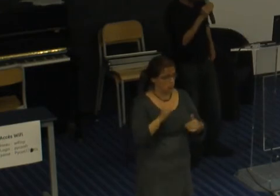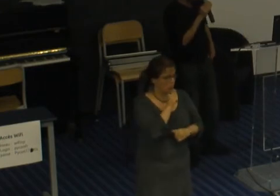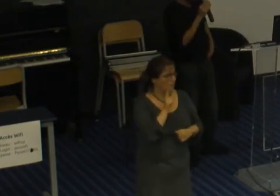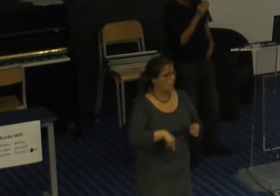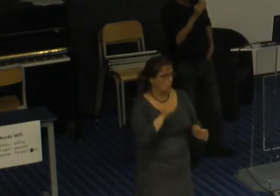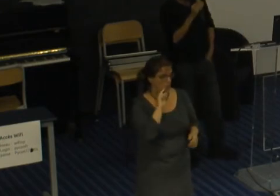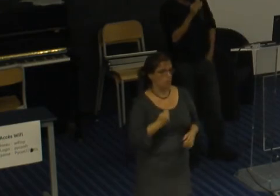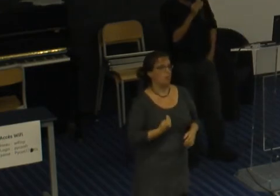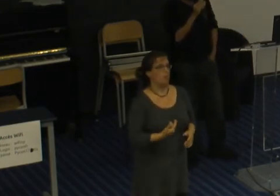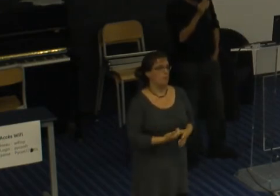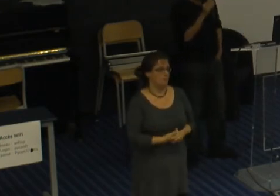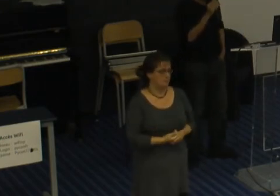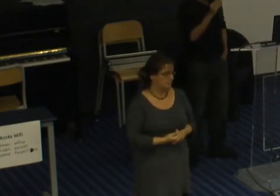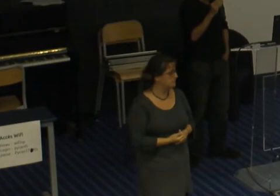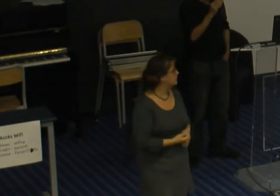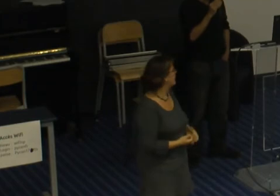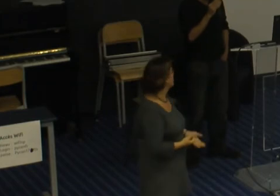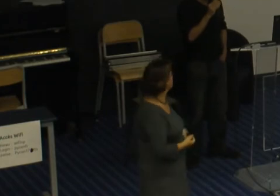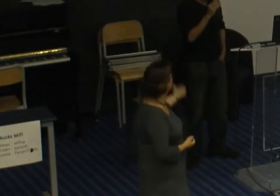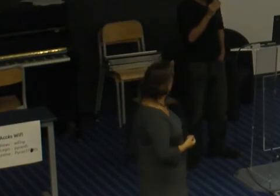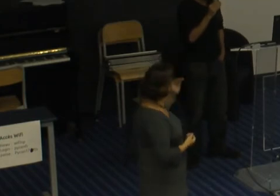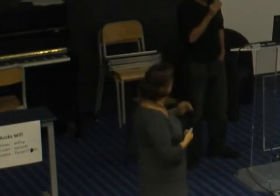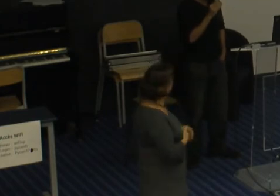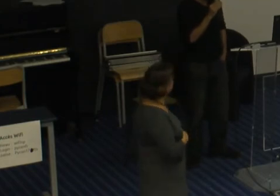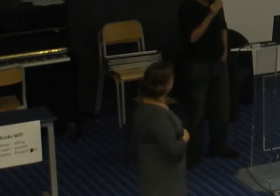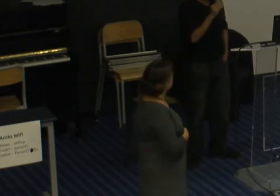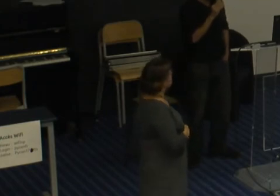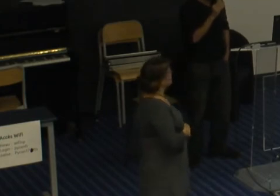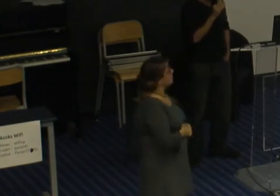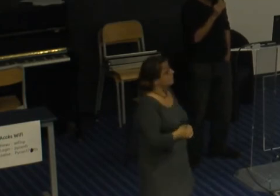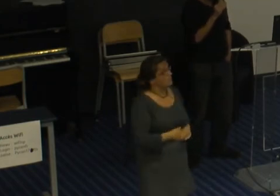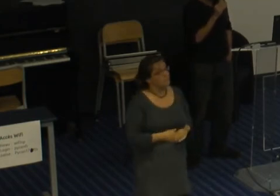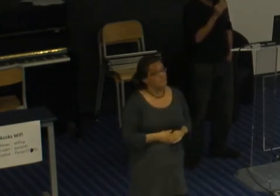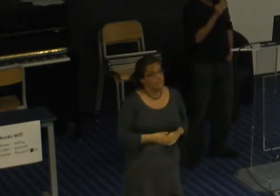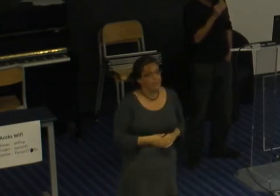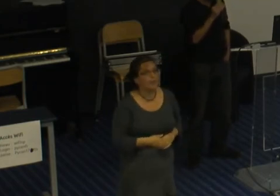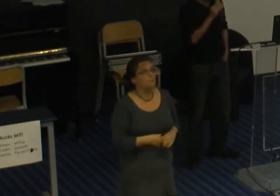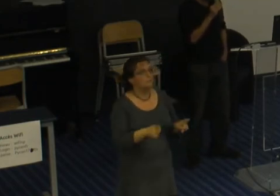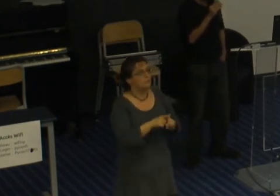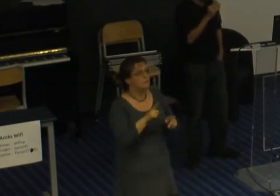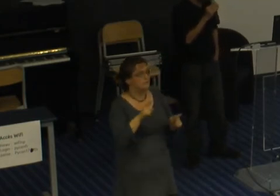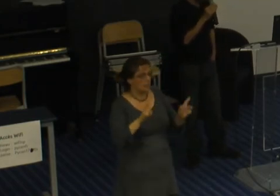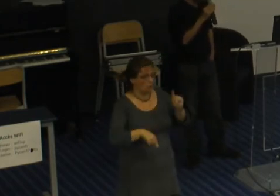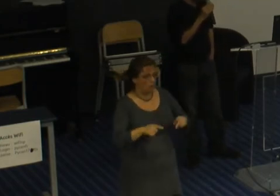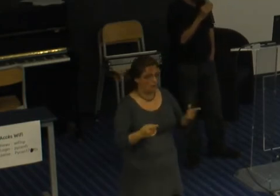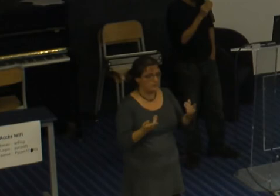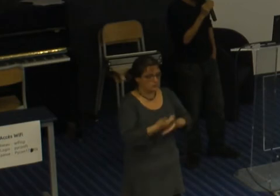aussi briser les barrières mentales souvent quand on est dans le groupe minoritaire on se pose des barrières